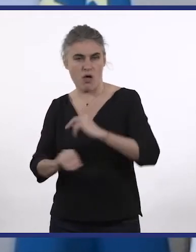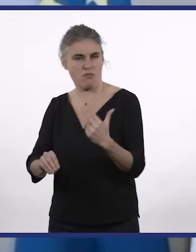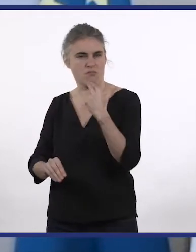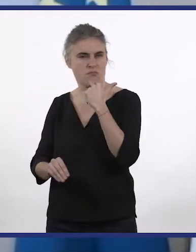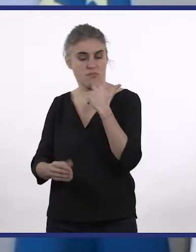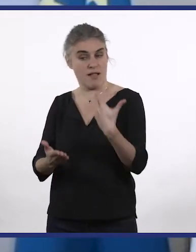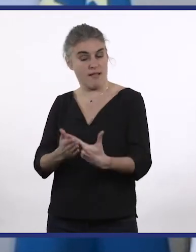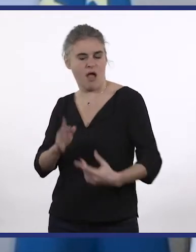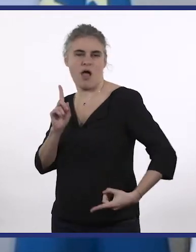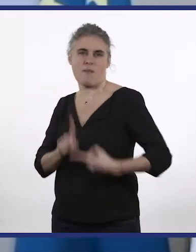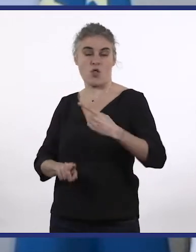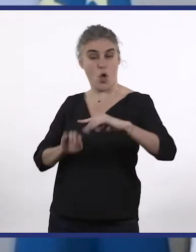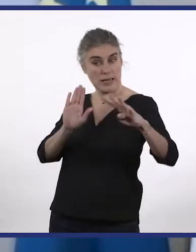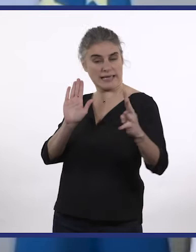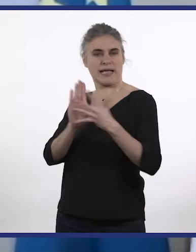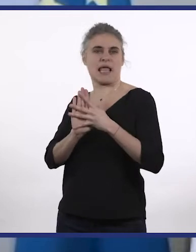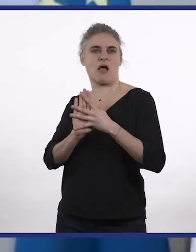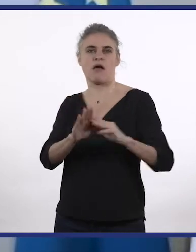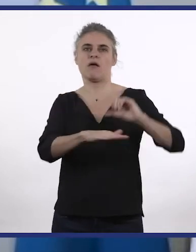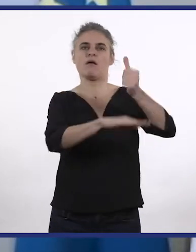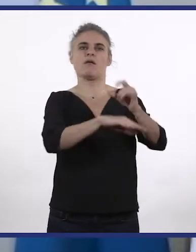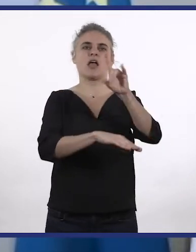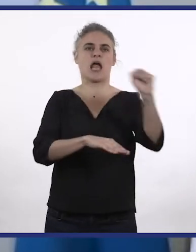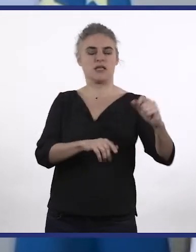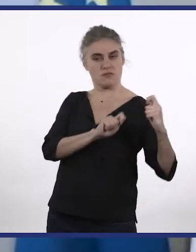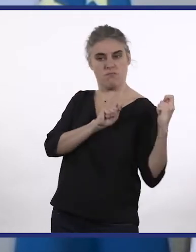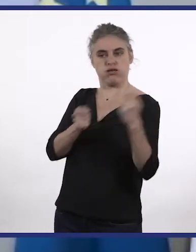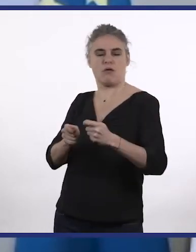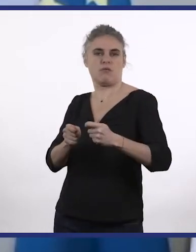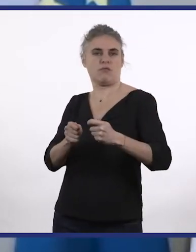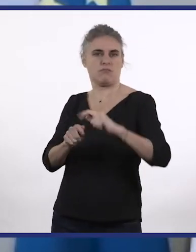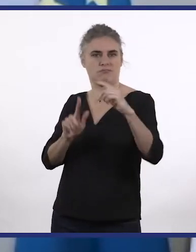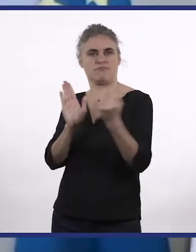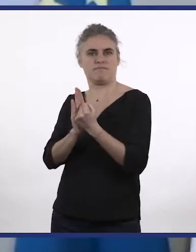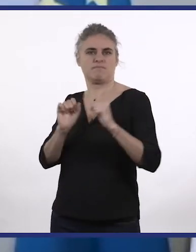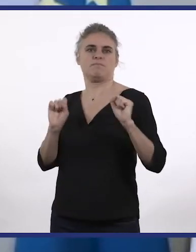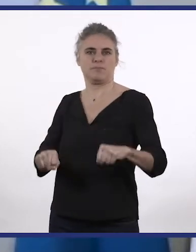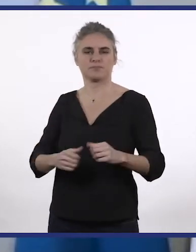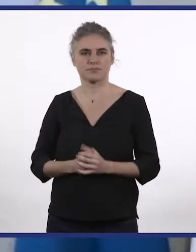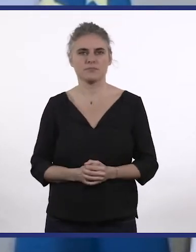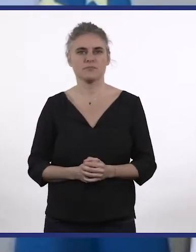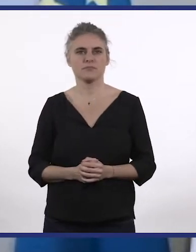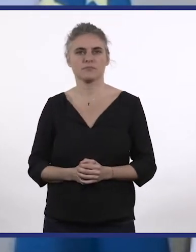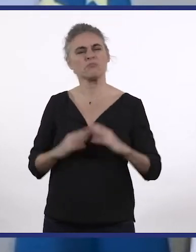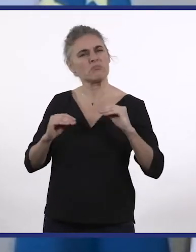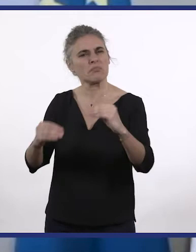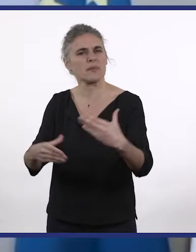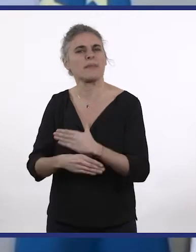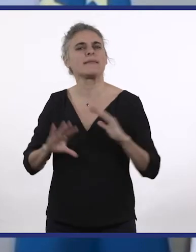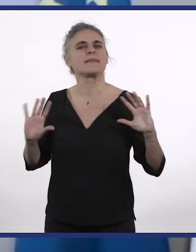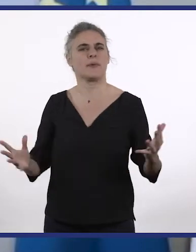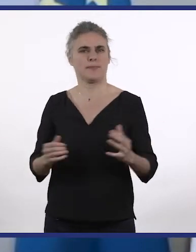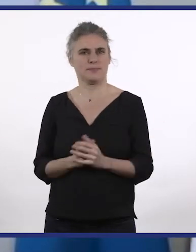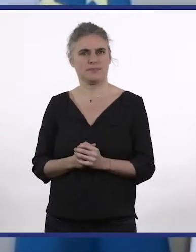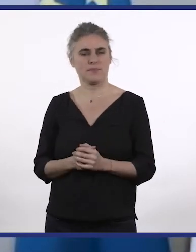au sein des hôpitaux sont désormais un critère de certification des établissements de santé portés par la Haute Autorité de Santé. Très